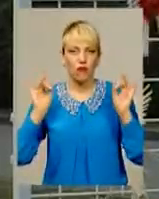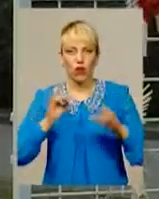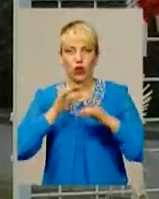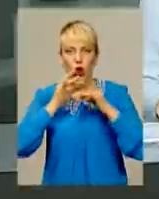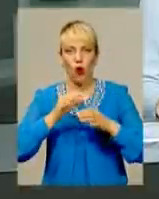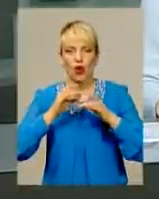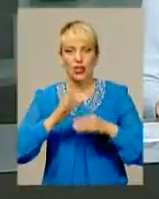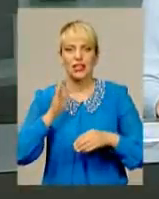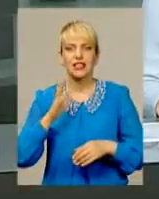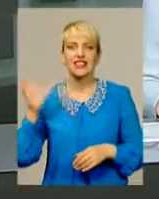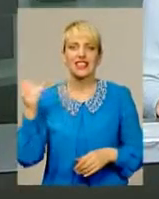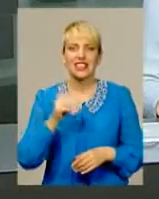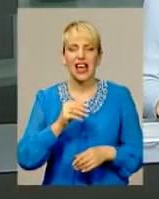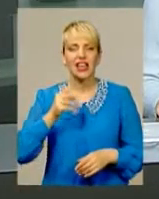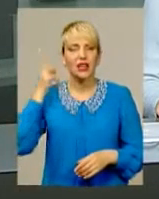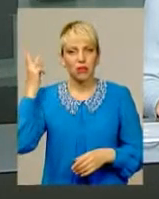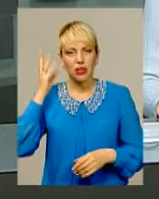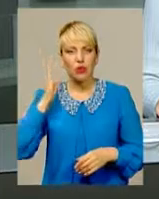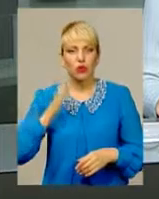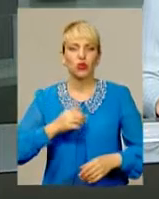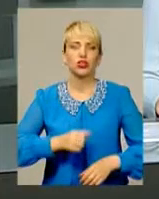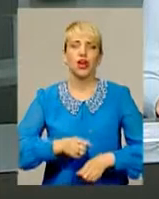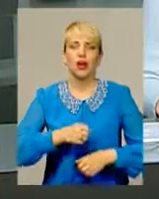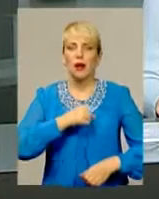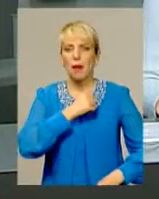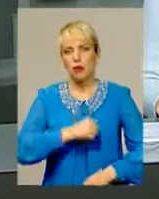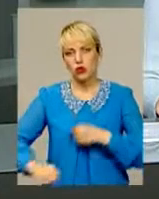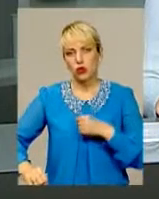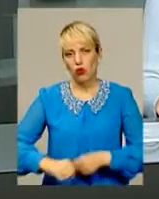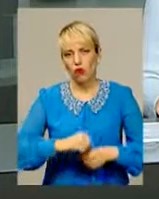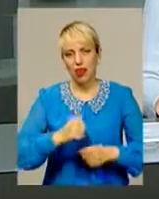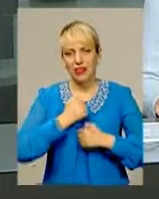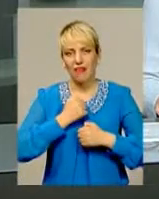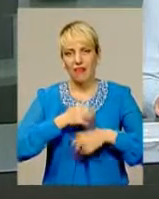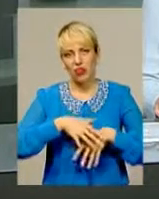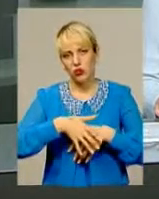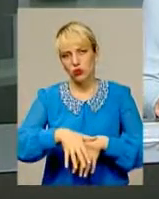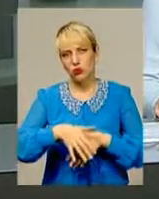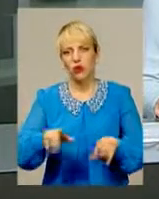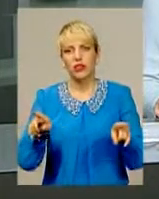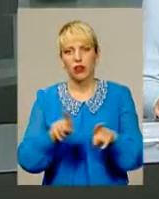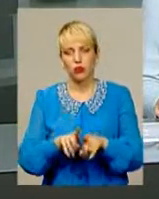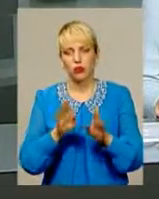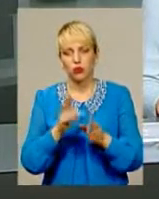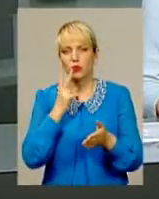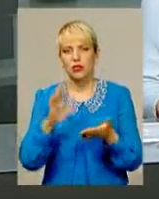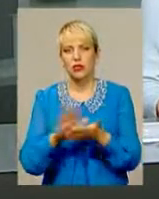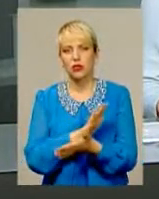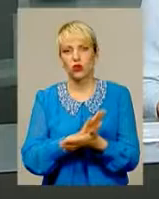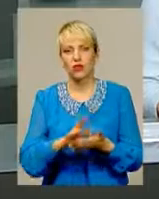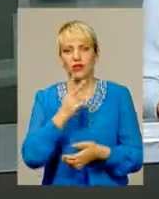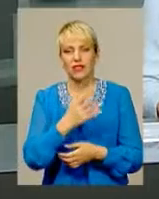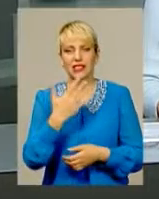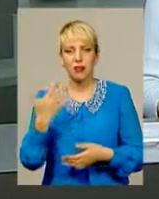Хмельниччини маршем-парадом крокуватимуть військові. Також у кінотеатрах Хмельниччини безкоштовно показуватимуть 25